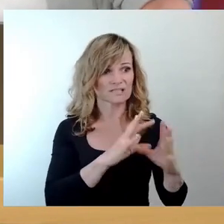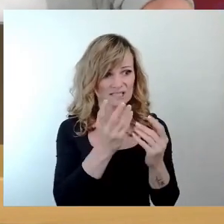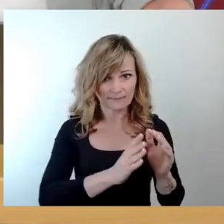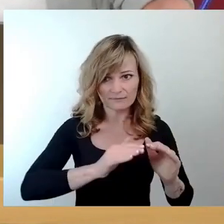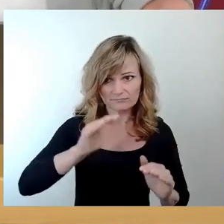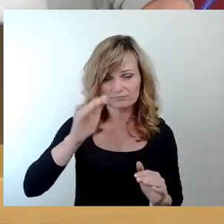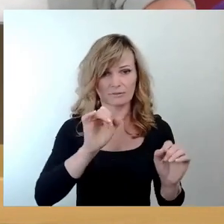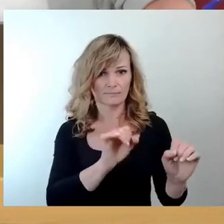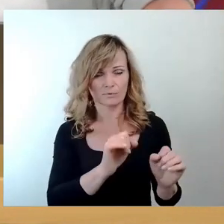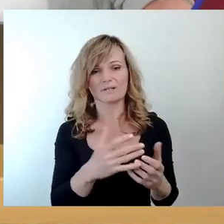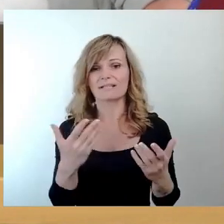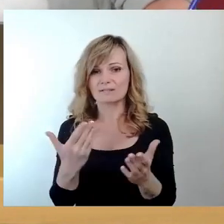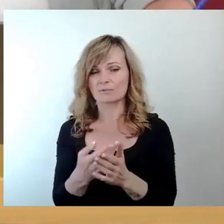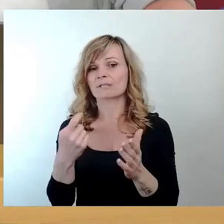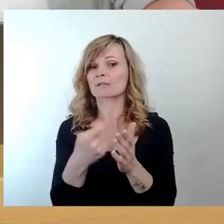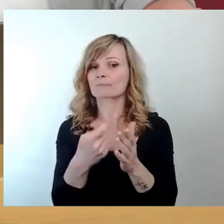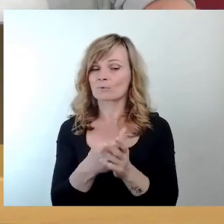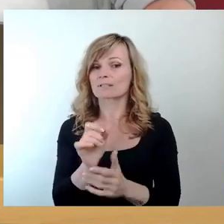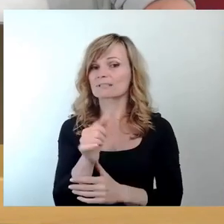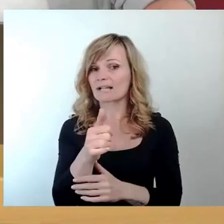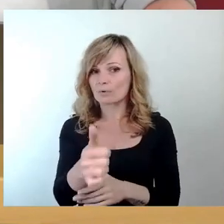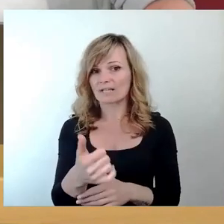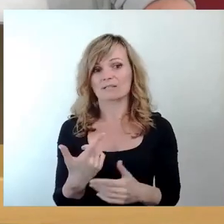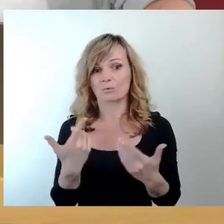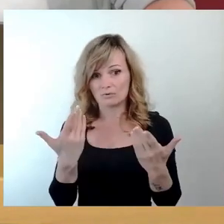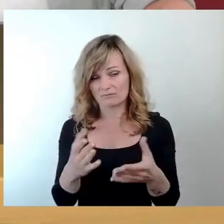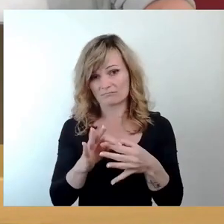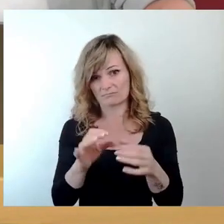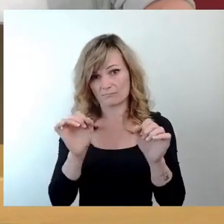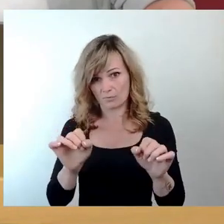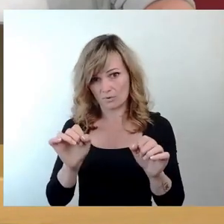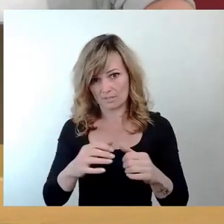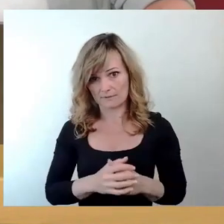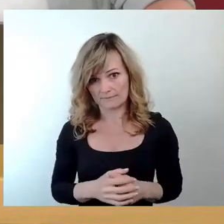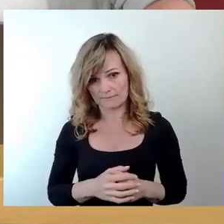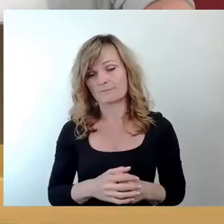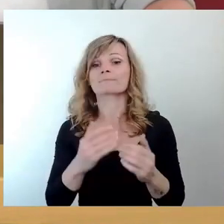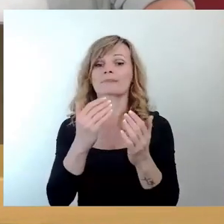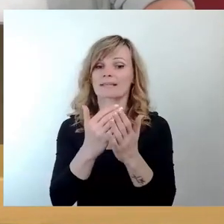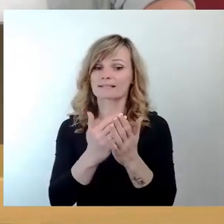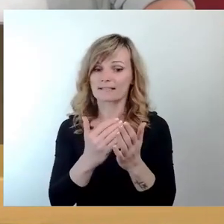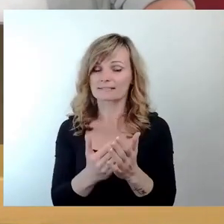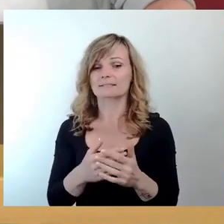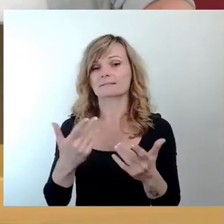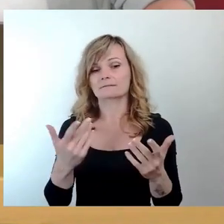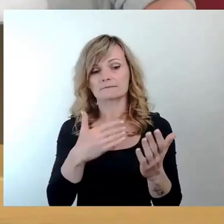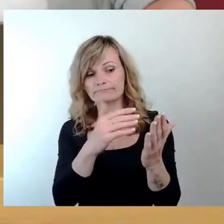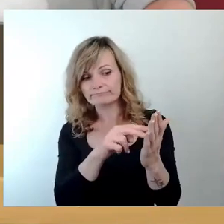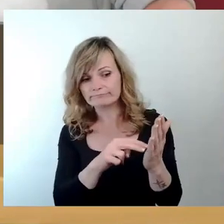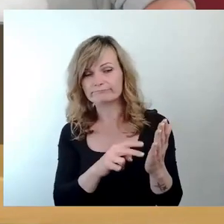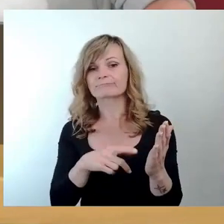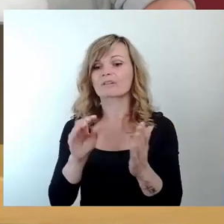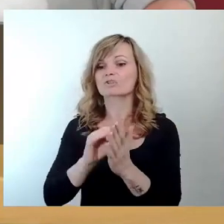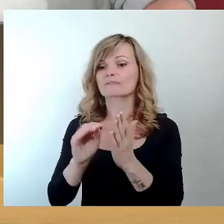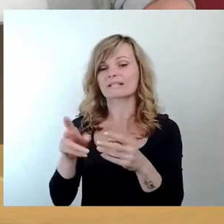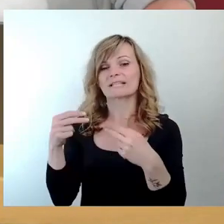Grundsätzen der Gebührenkalkulation erfolgen. Die entsprechenden gesetzlichen Zitate gebe ich Ihnen dann in der schriftlichen Antwort, damit